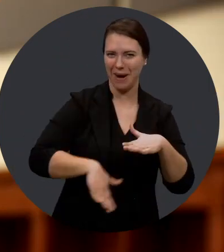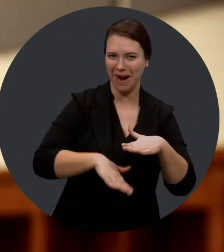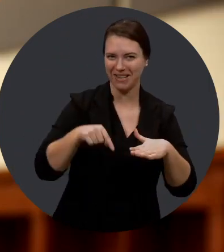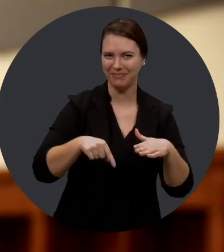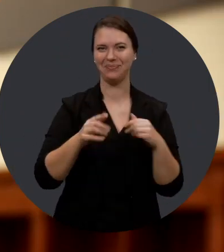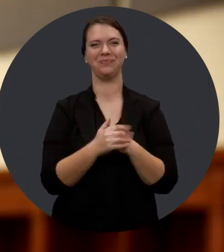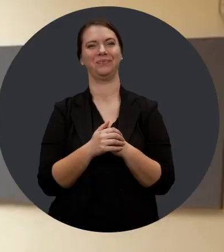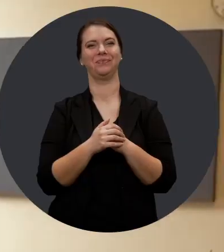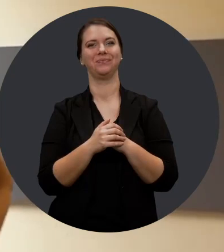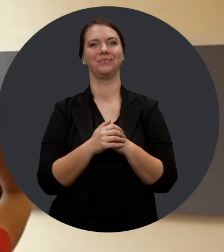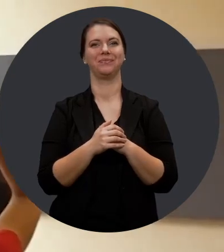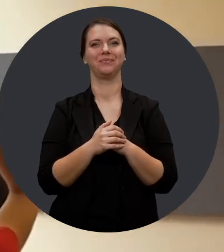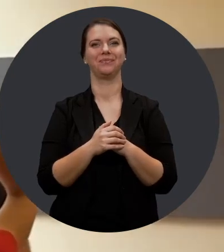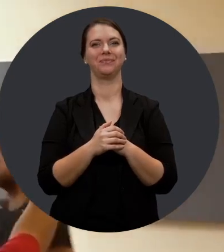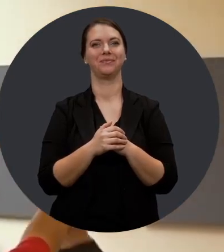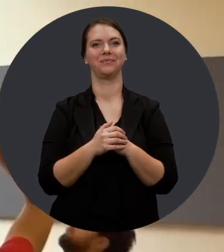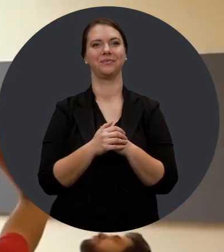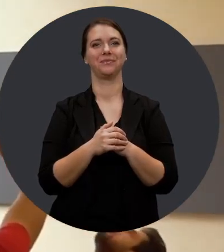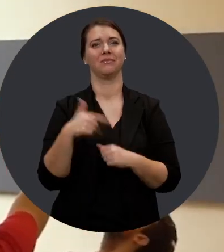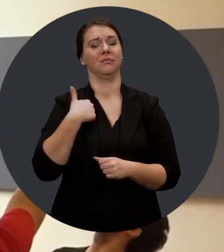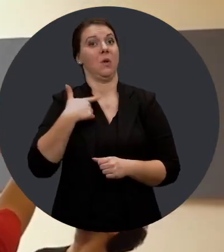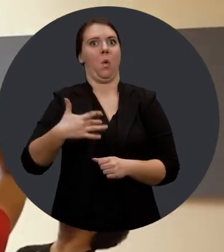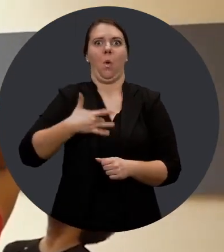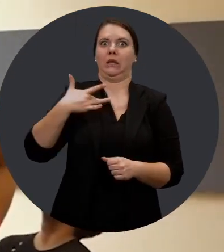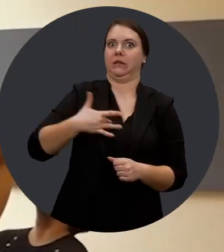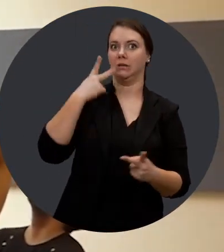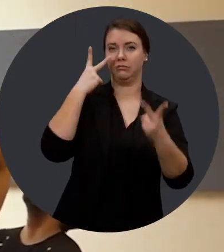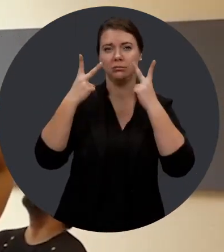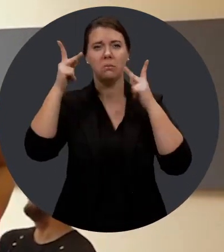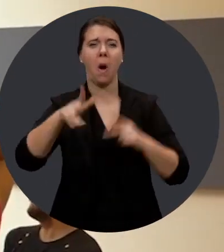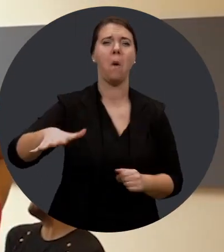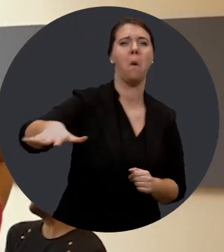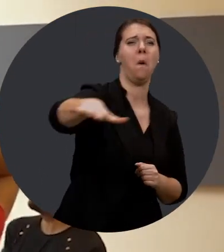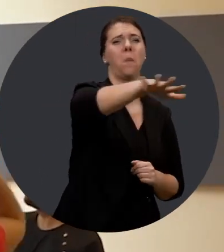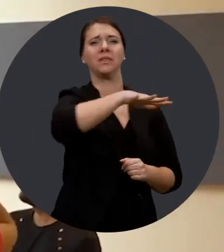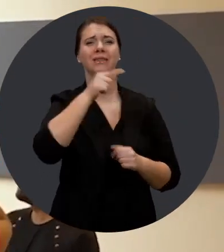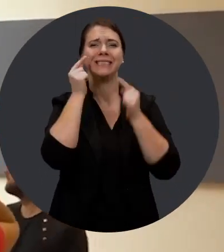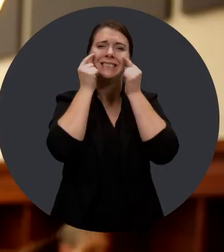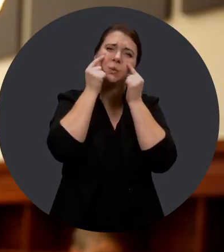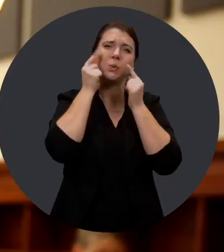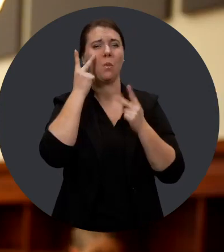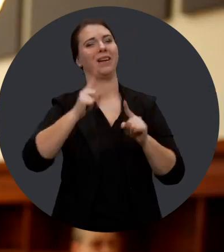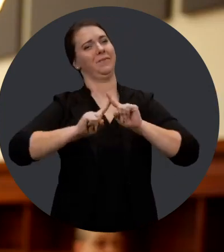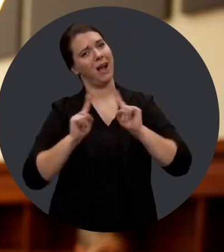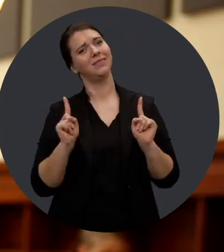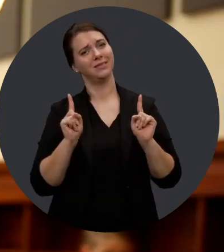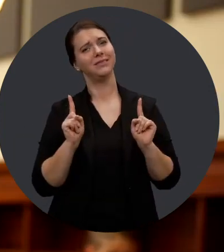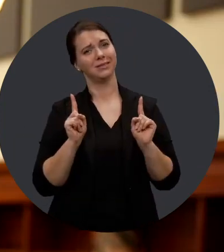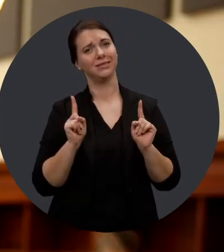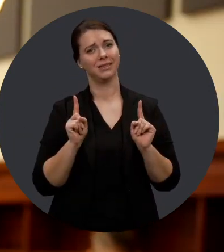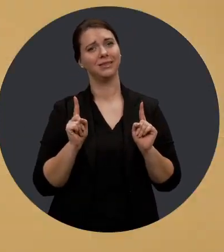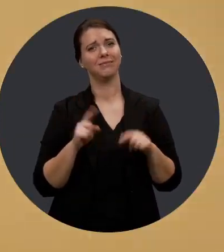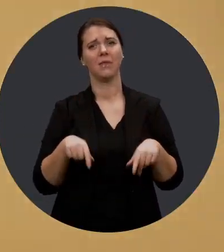dans des écoles de niveau primaire. Je suis très consciente du regard des autres sur les gens qui vivent avec une